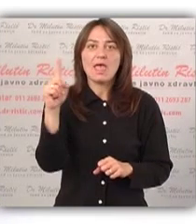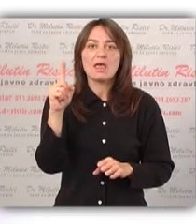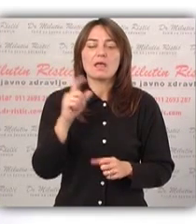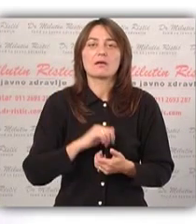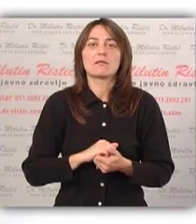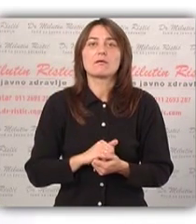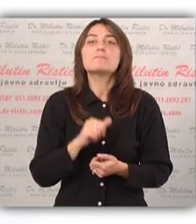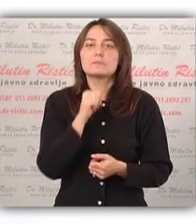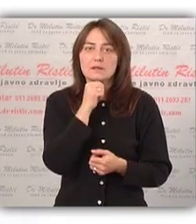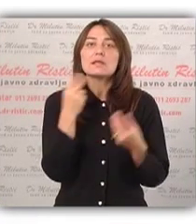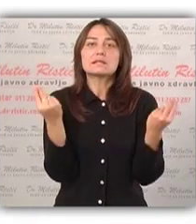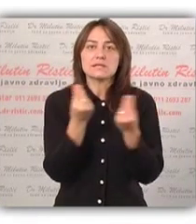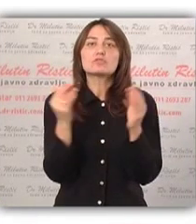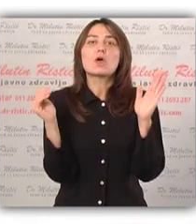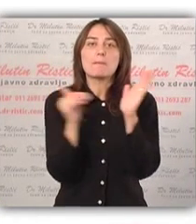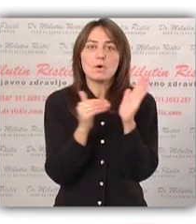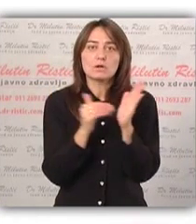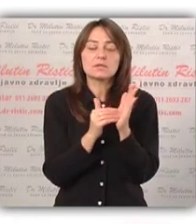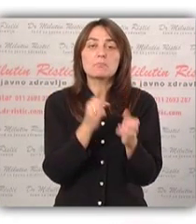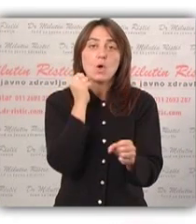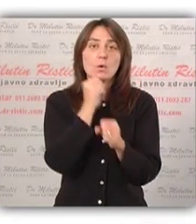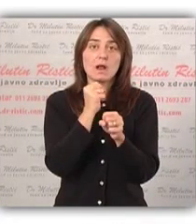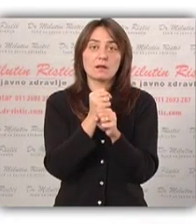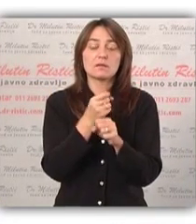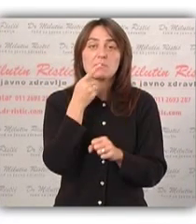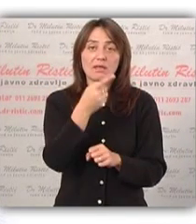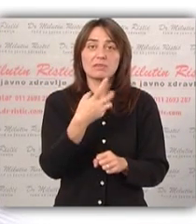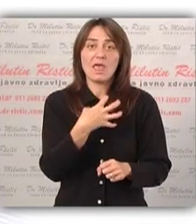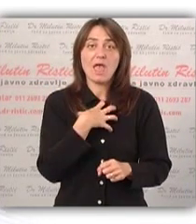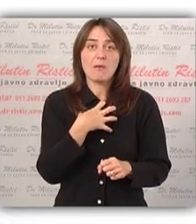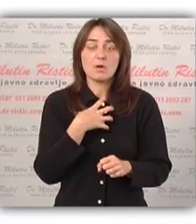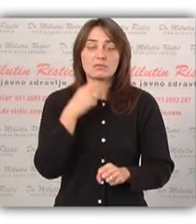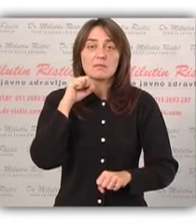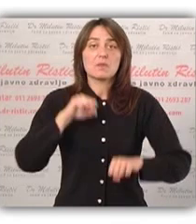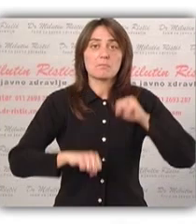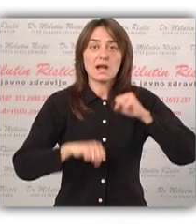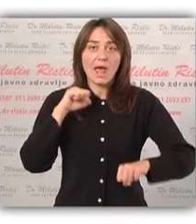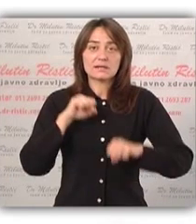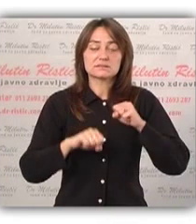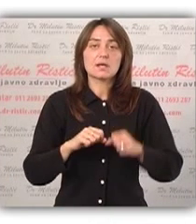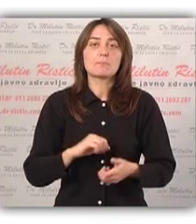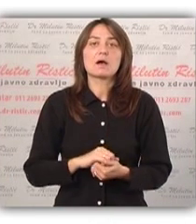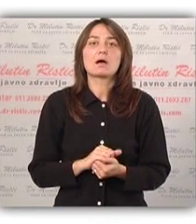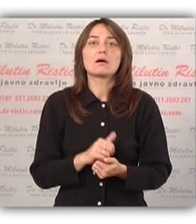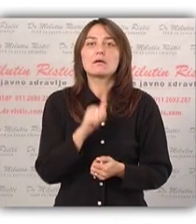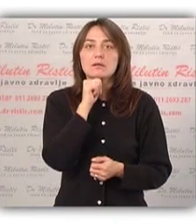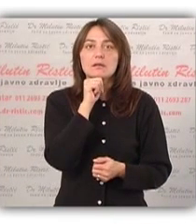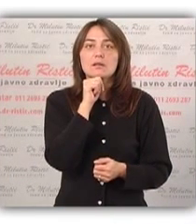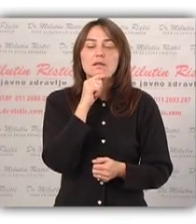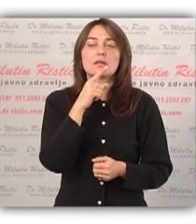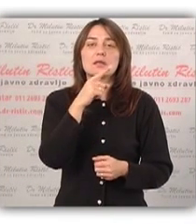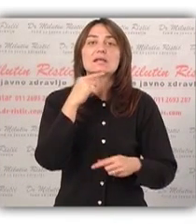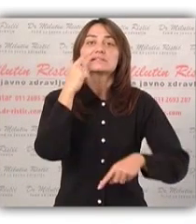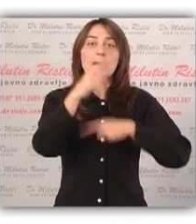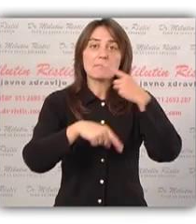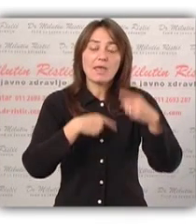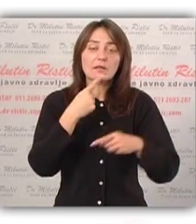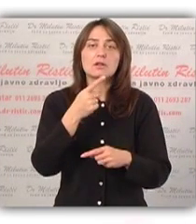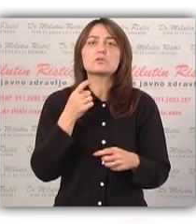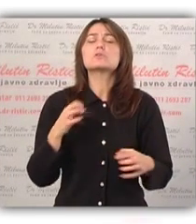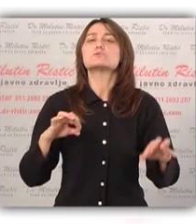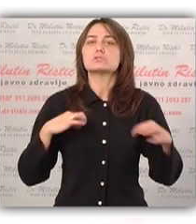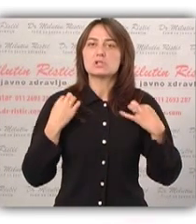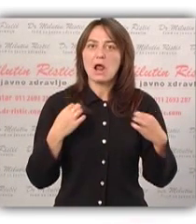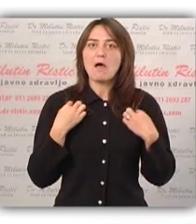ne. I zato je potrebno poraditi na tim emotivnim reakcijama i zameniti za